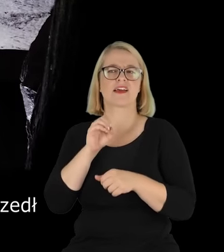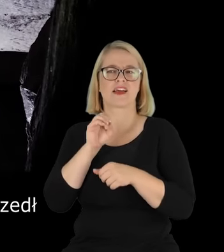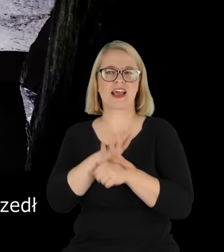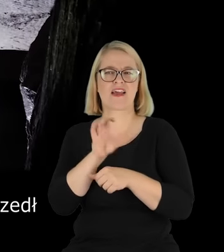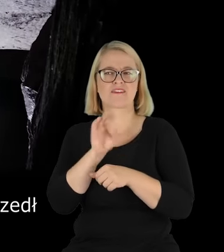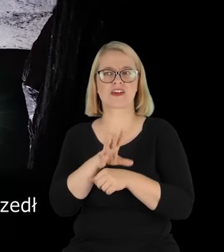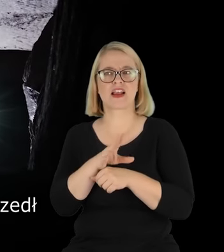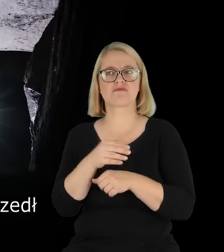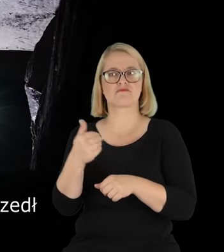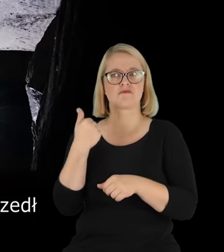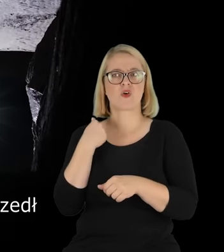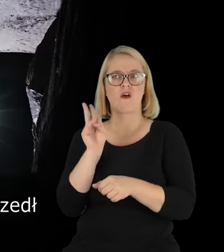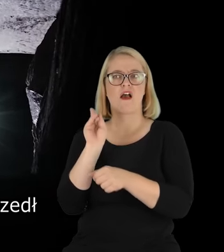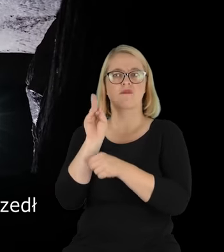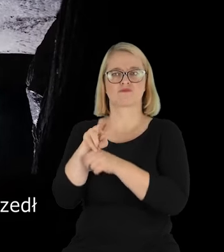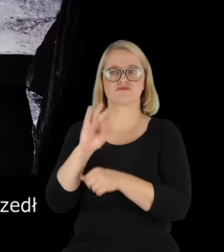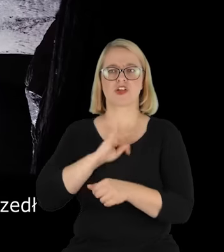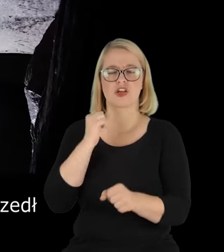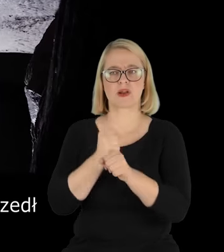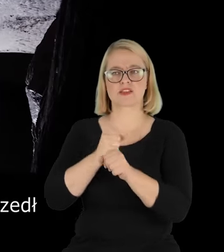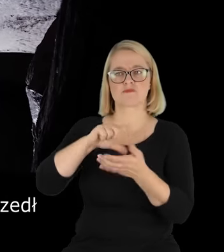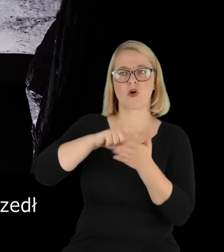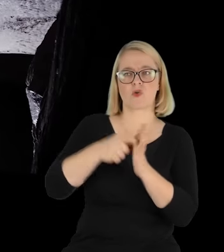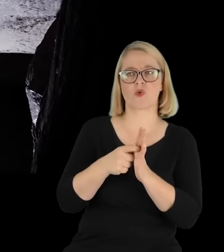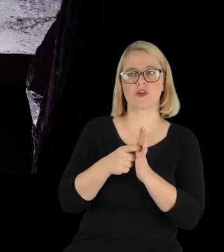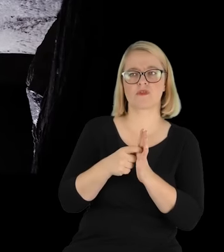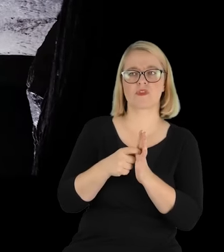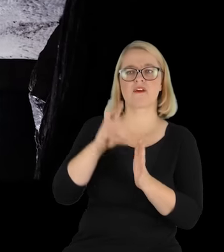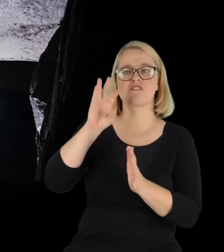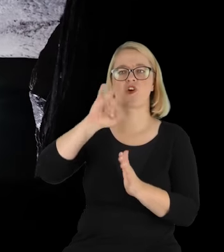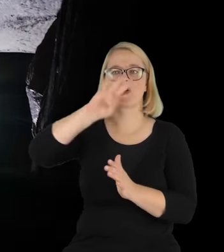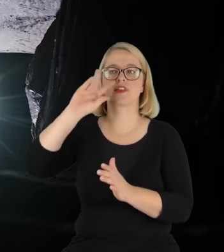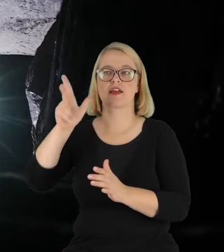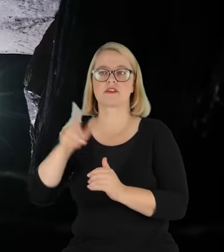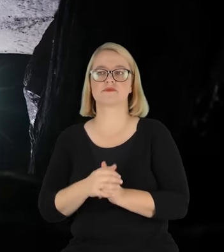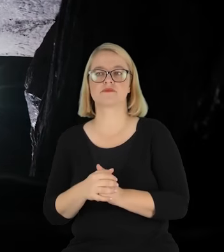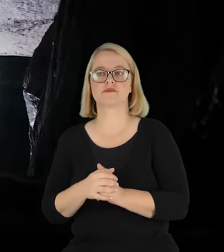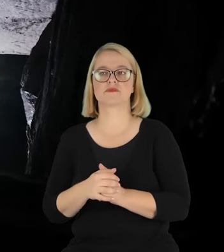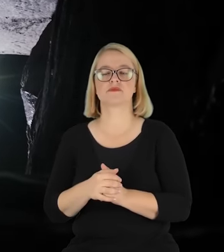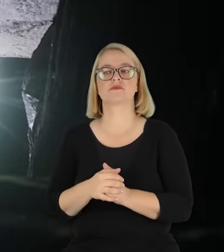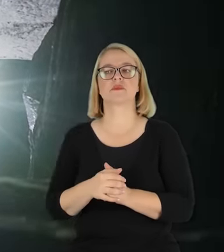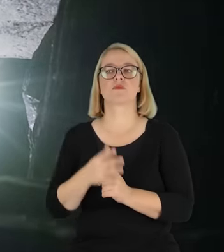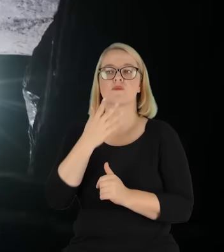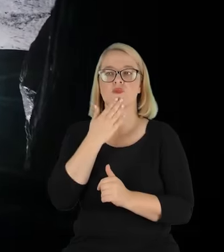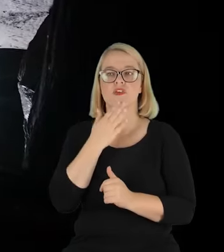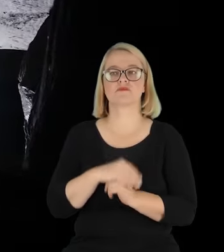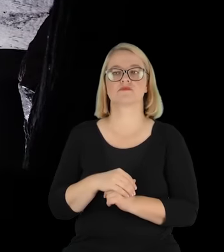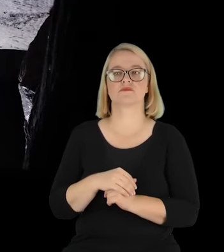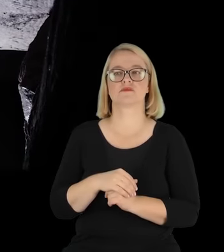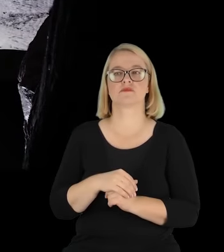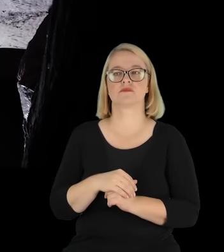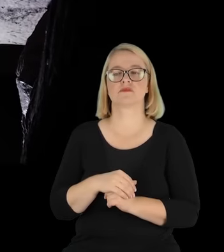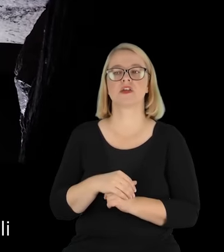jak do nas do pracowni weszedł, to ten panczny rozpi, czyli Wojtek, bo my na niego Wojtek mówili. I mówi tak, bolcio,